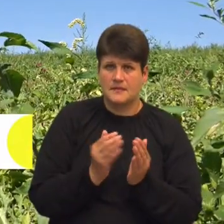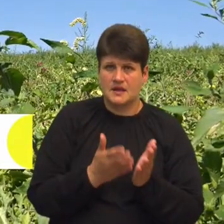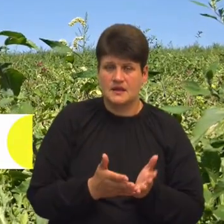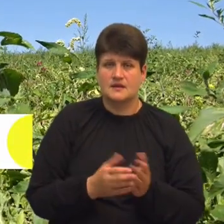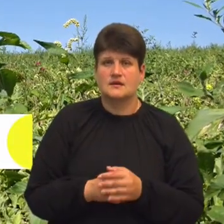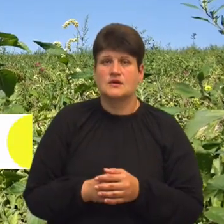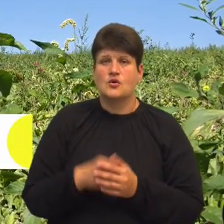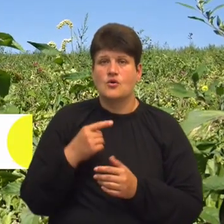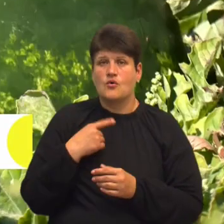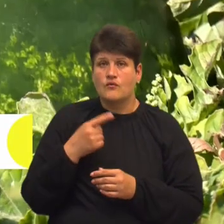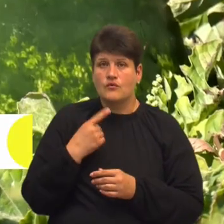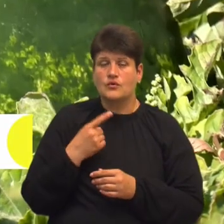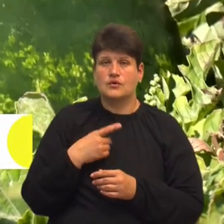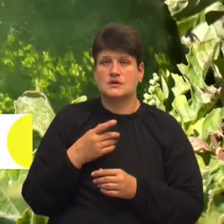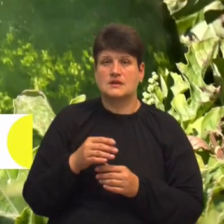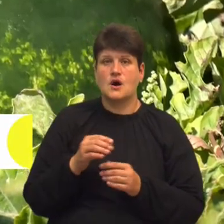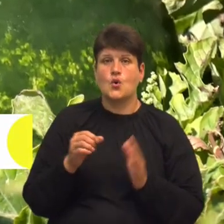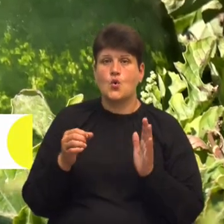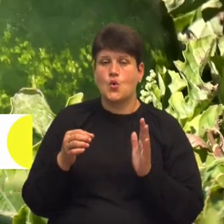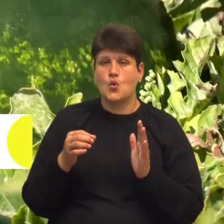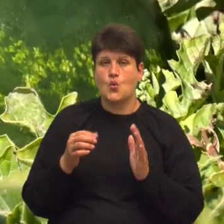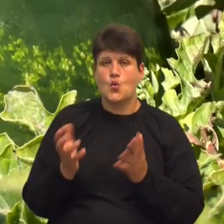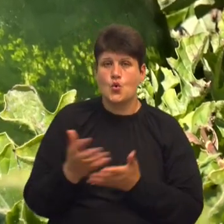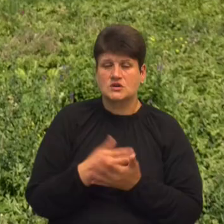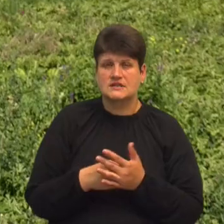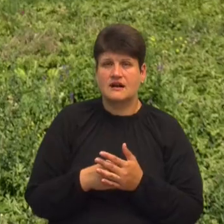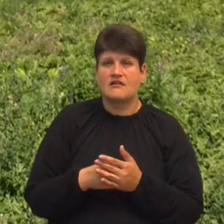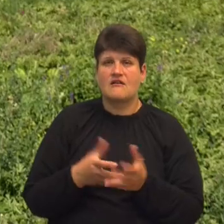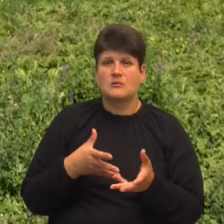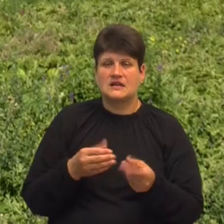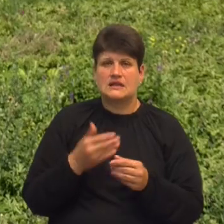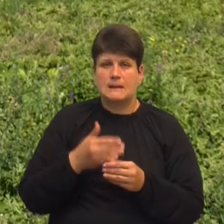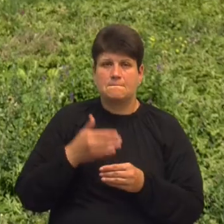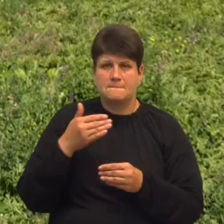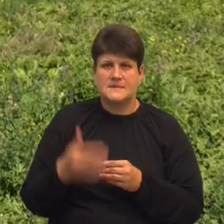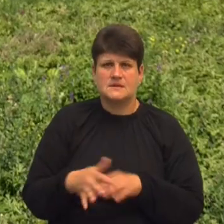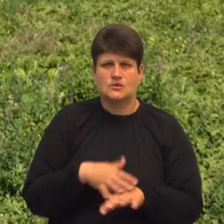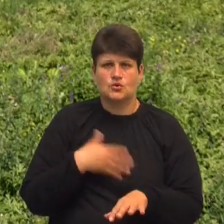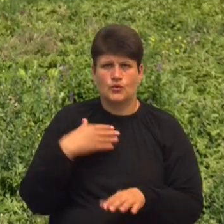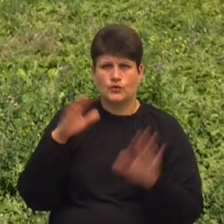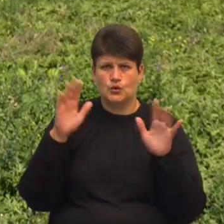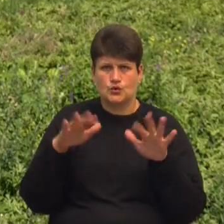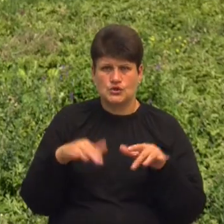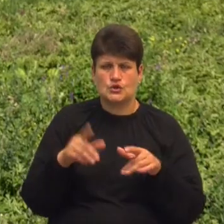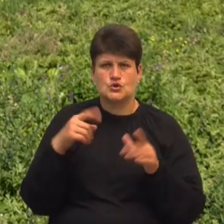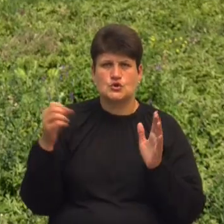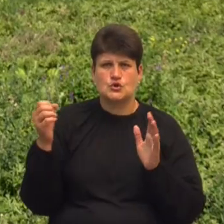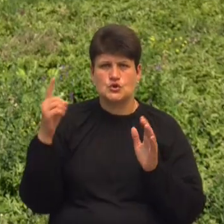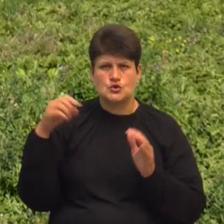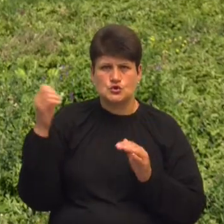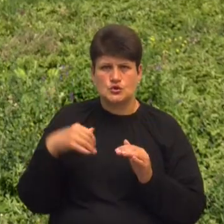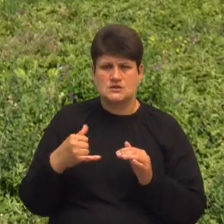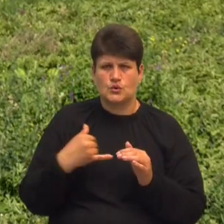Шуль розповідає, на ворожей цього року вплинули пізні тривалі дощі. «Сонця в нас трошки для нього замало,